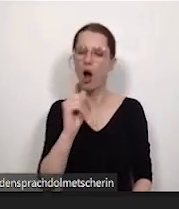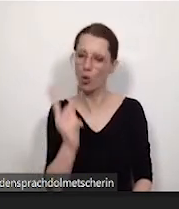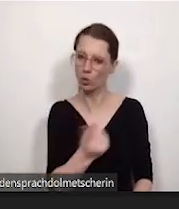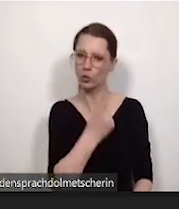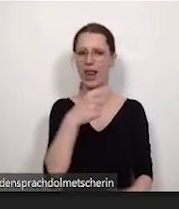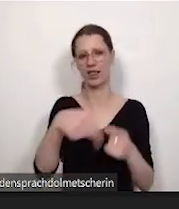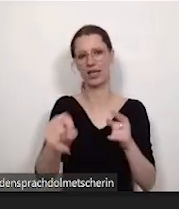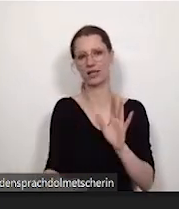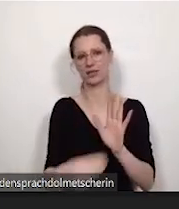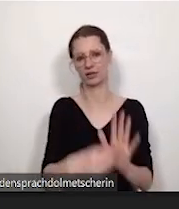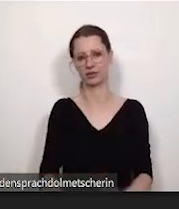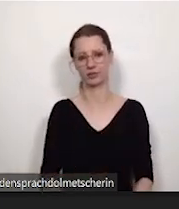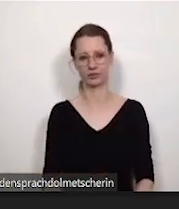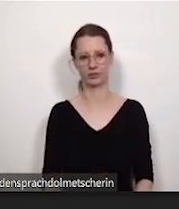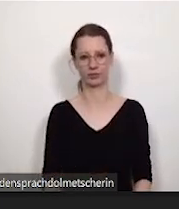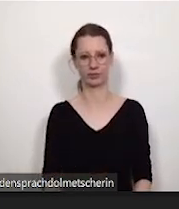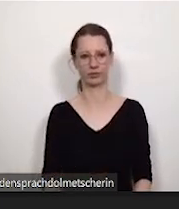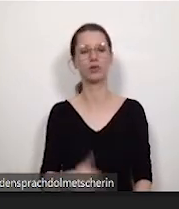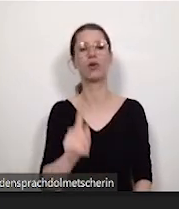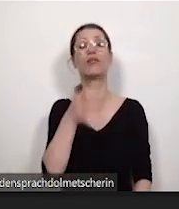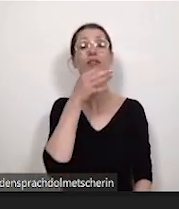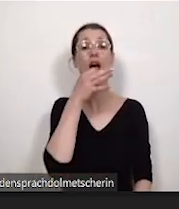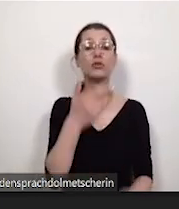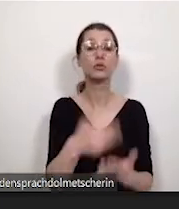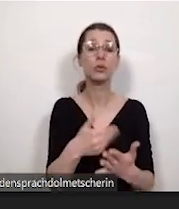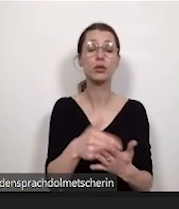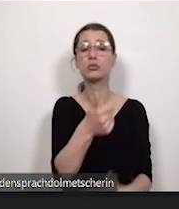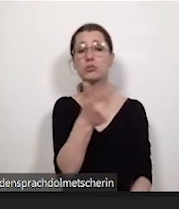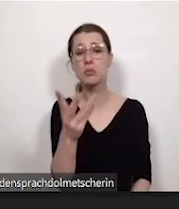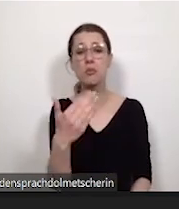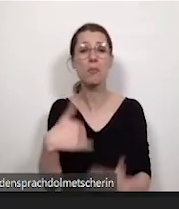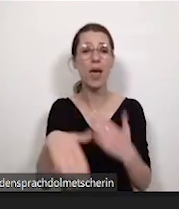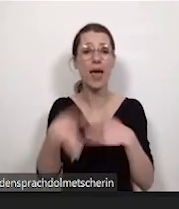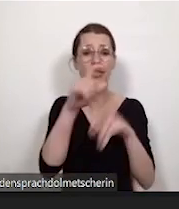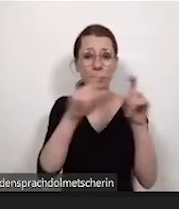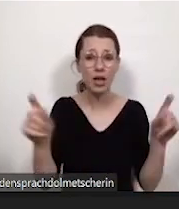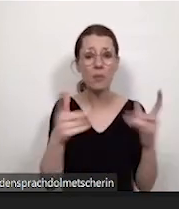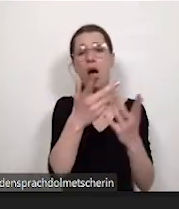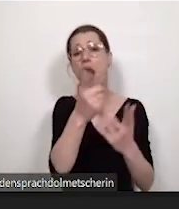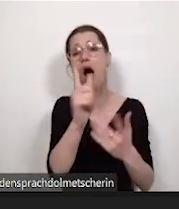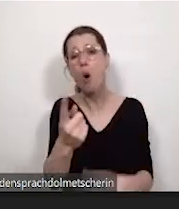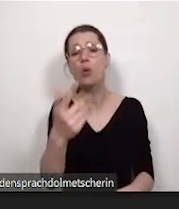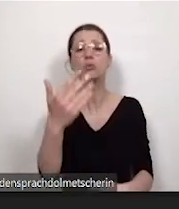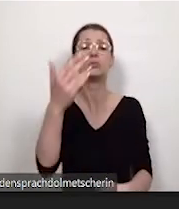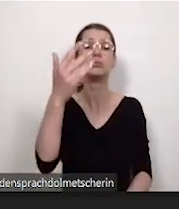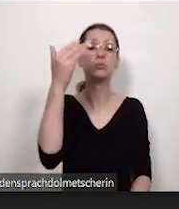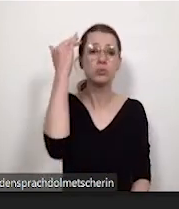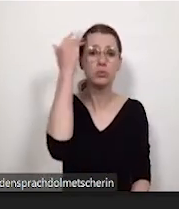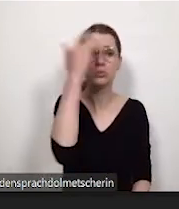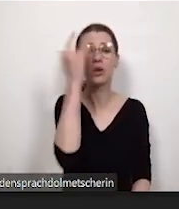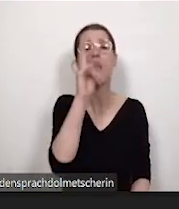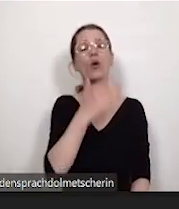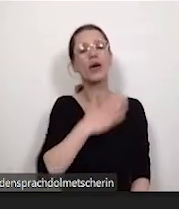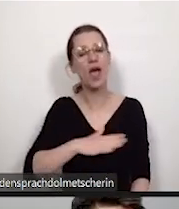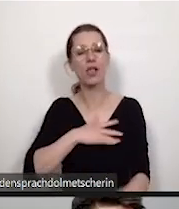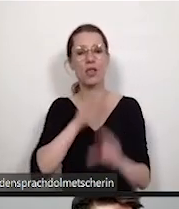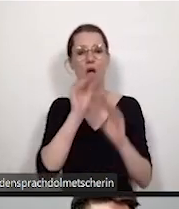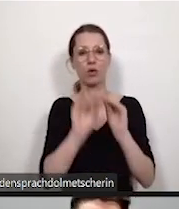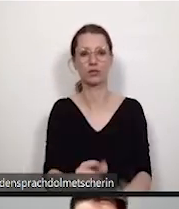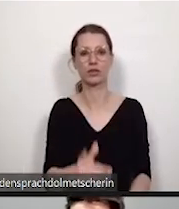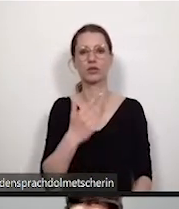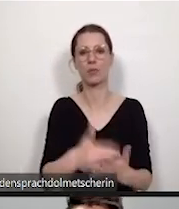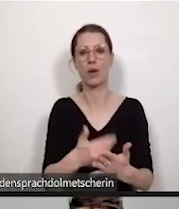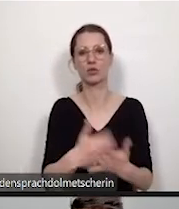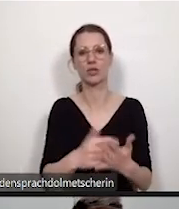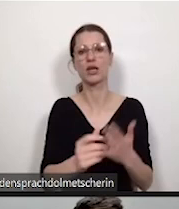Und haben da die Frage, haben Sie weitere Themen, Spielideen für Series Games, können Sie auch gerne ausfüllen. Dann die drei Spiele, Anmerkungen zu Lolas